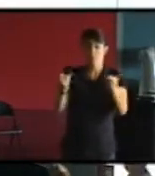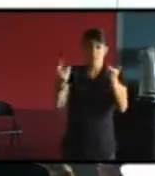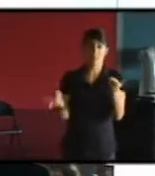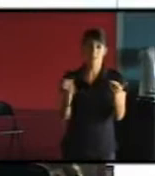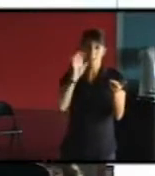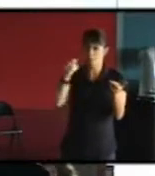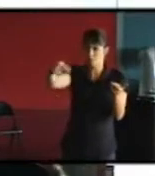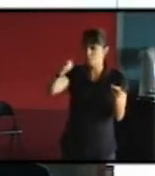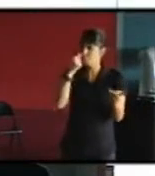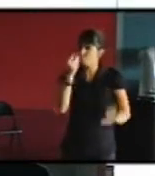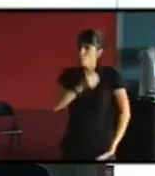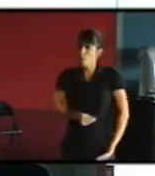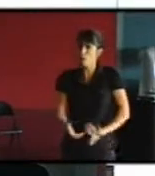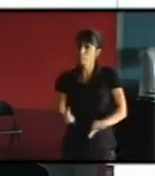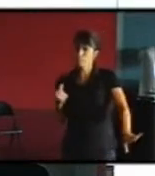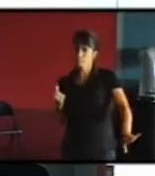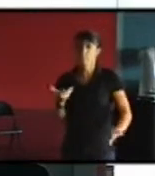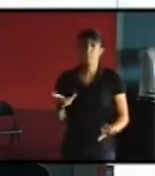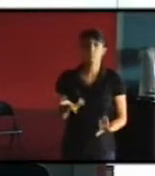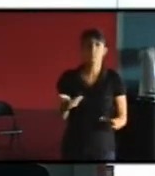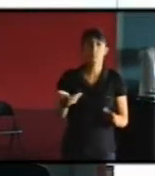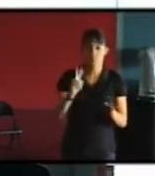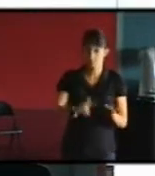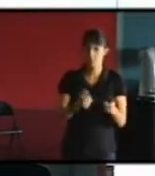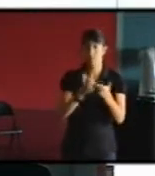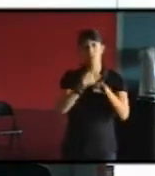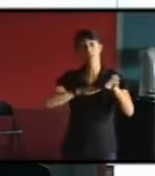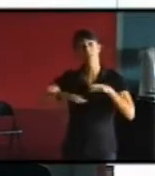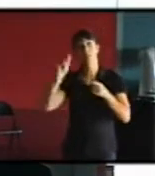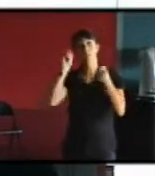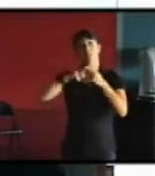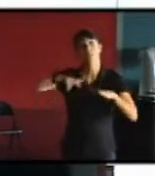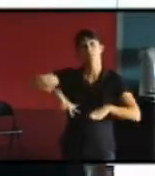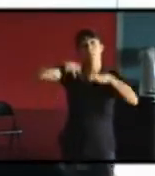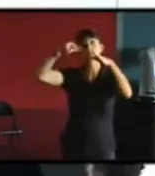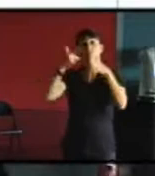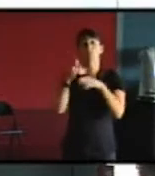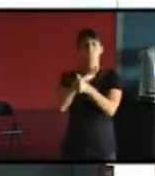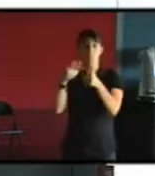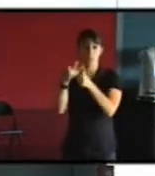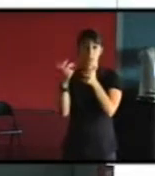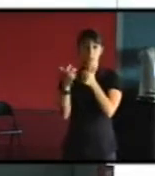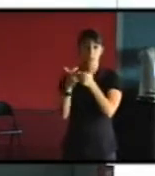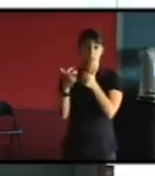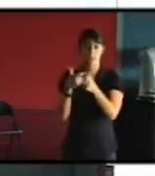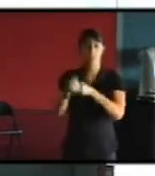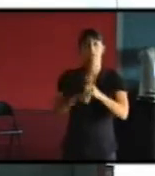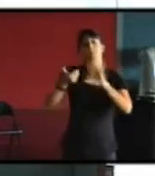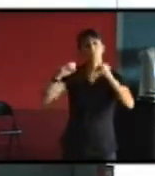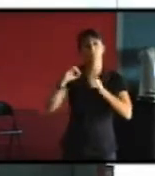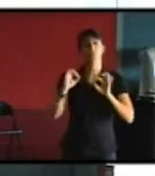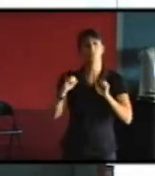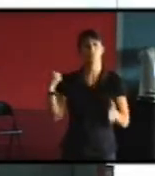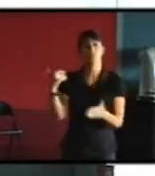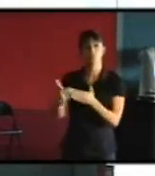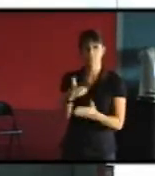de la rénovation de la tour c'était très important pour nous de dire qu'on pouvait y compris intervenir sur ce patrimoine des années 60 et qu'on n'était